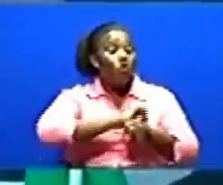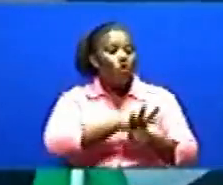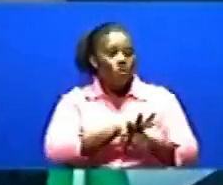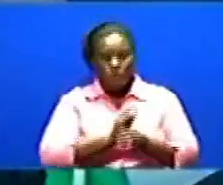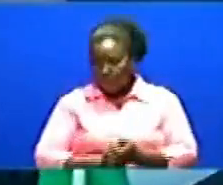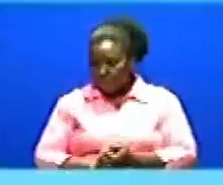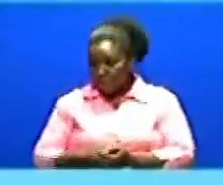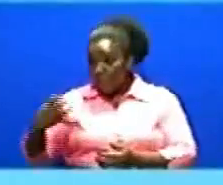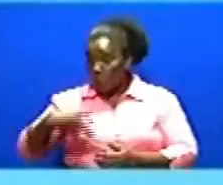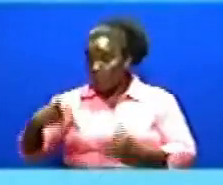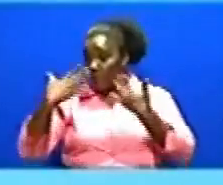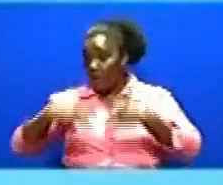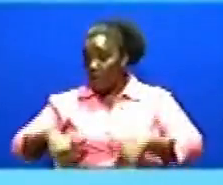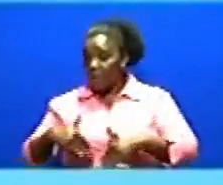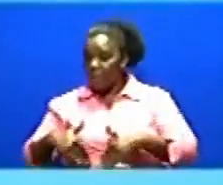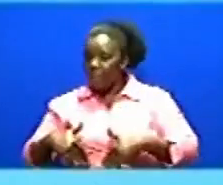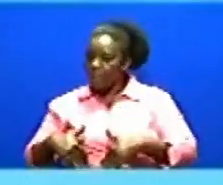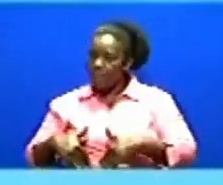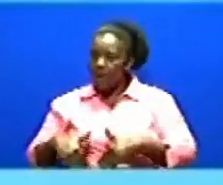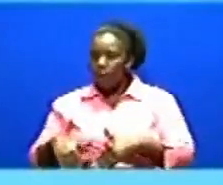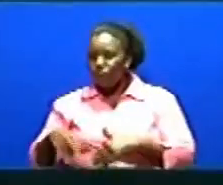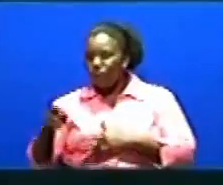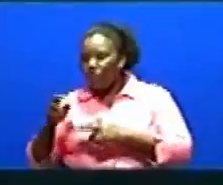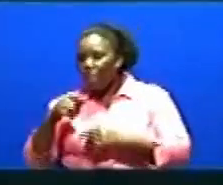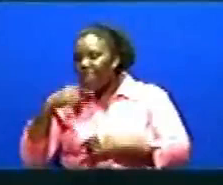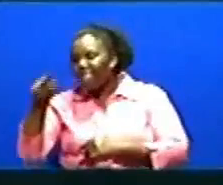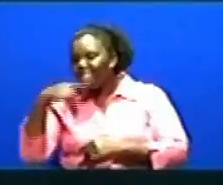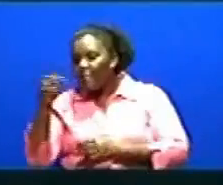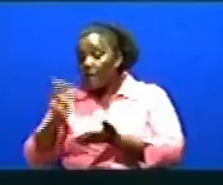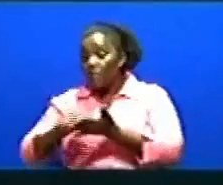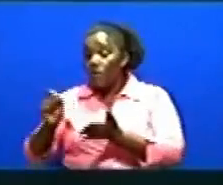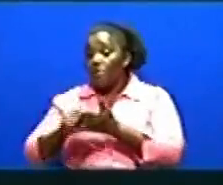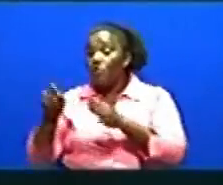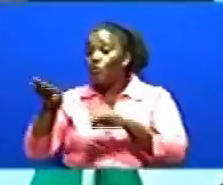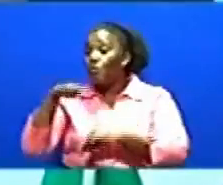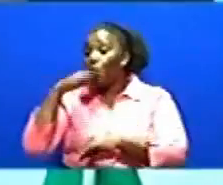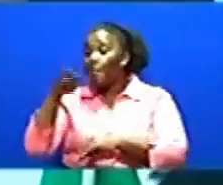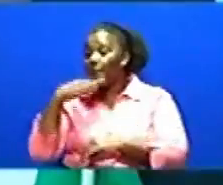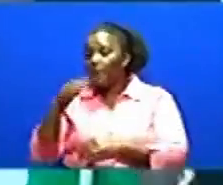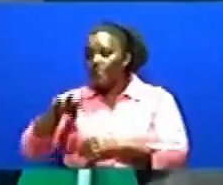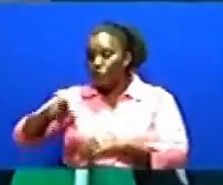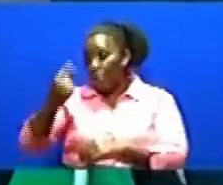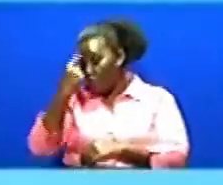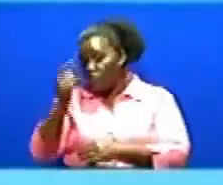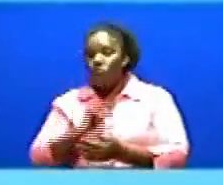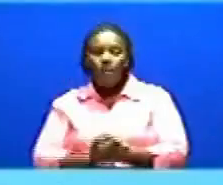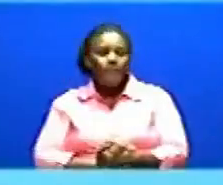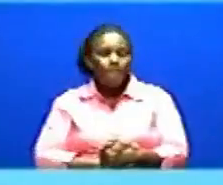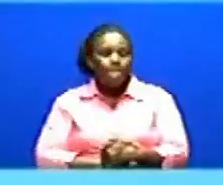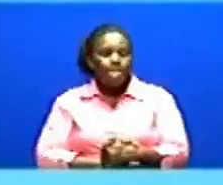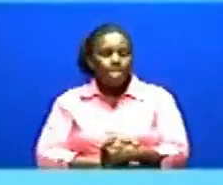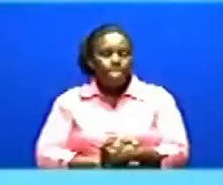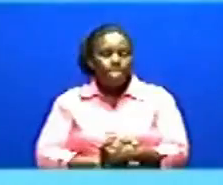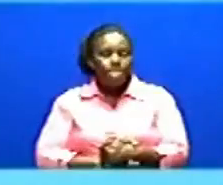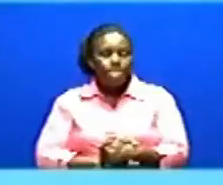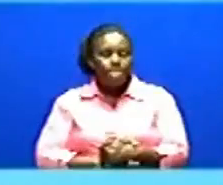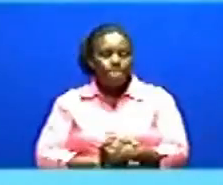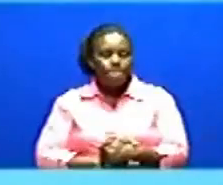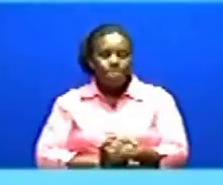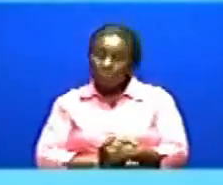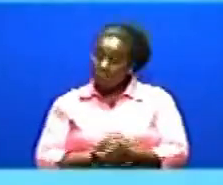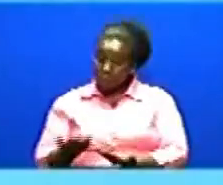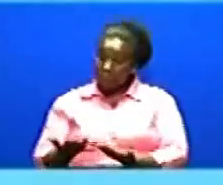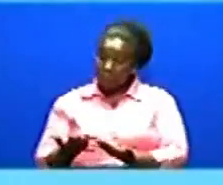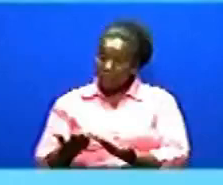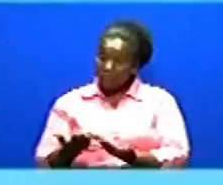waziri wa Afya umi mwalimu katika kika uchaki Na wandisho habari jijini dudoma Zohezi hili ni